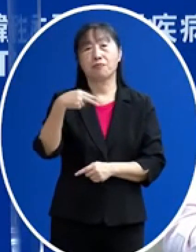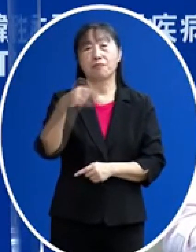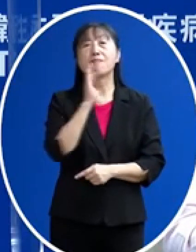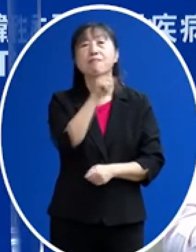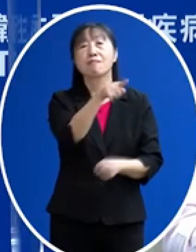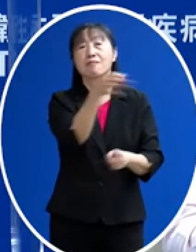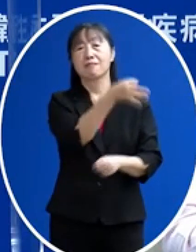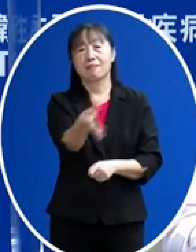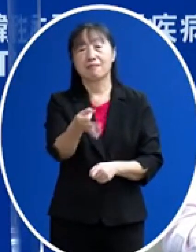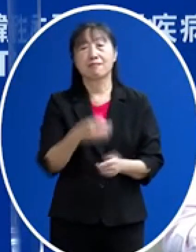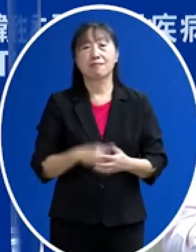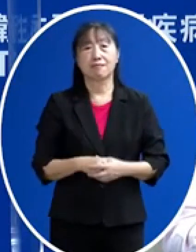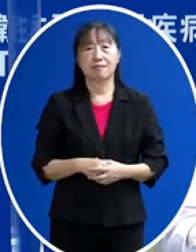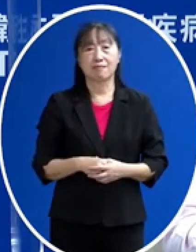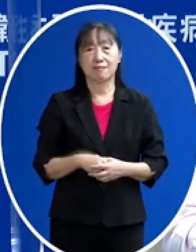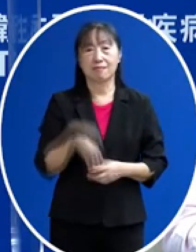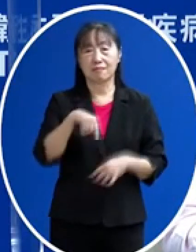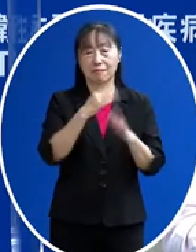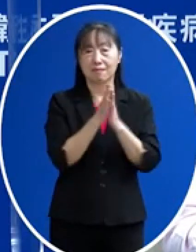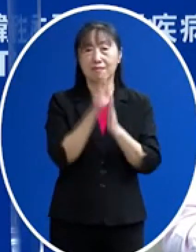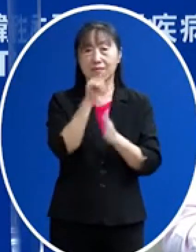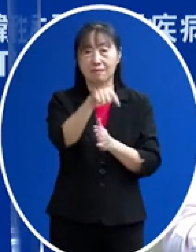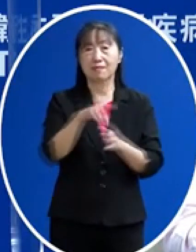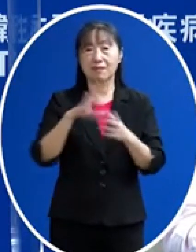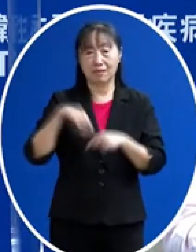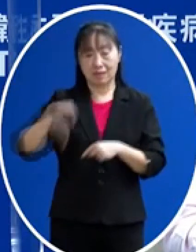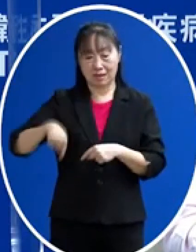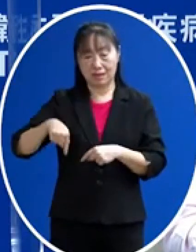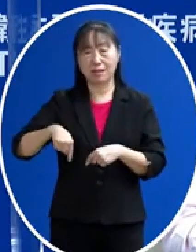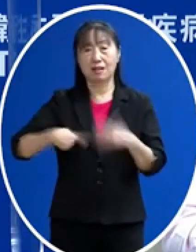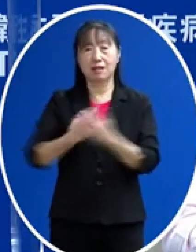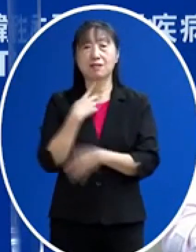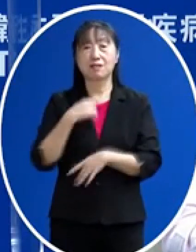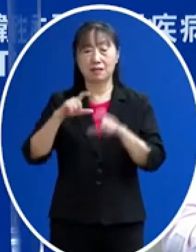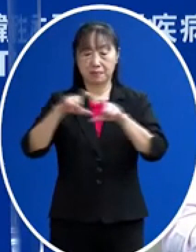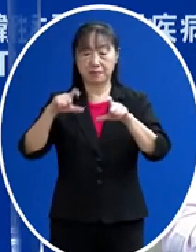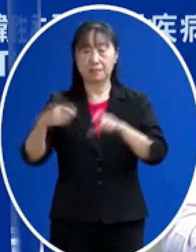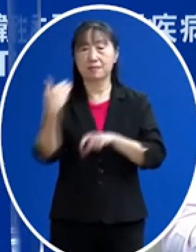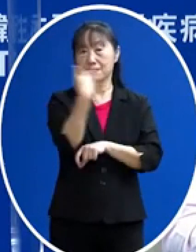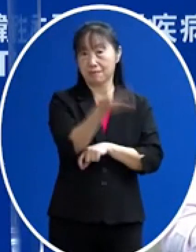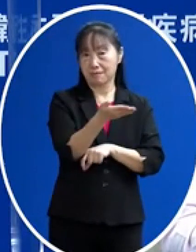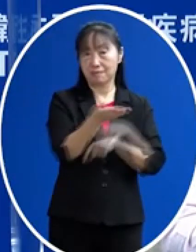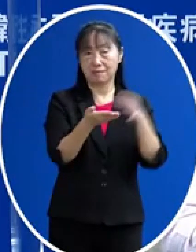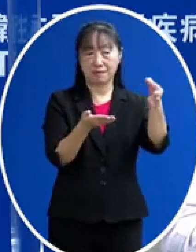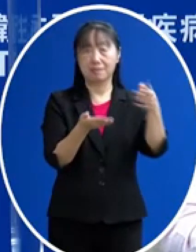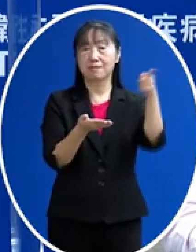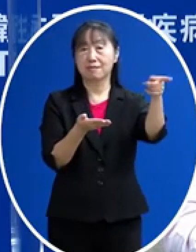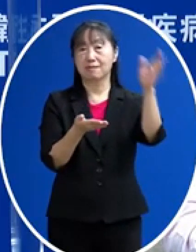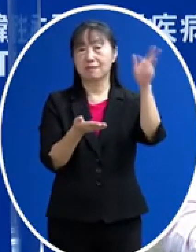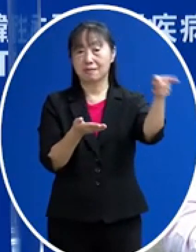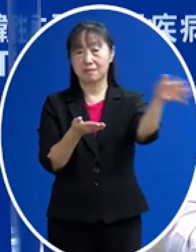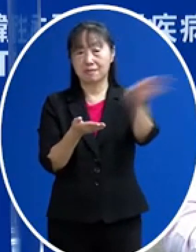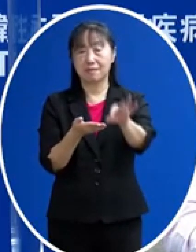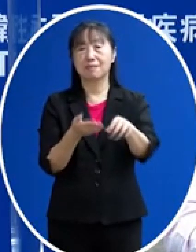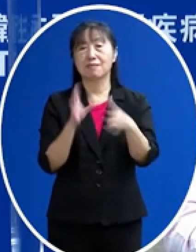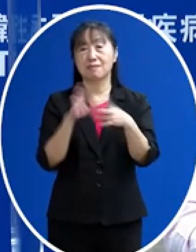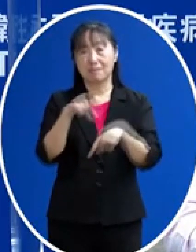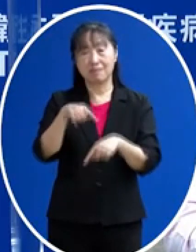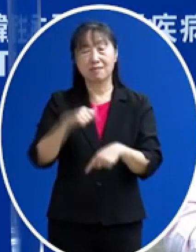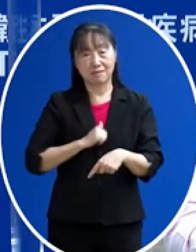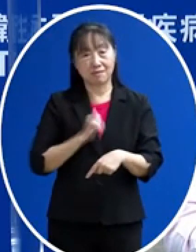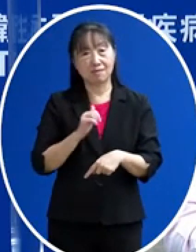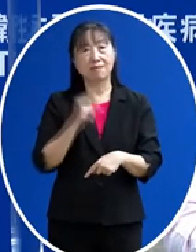助疫苗廠 相對是出疫苗所以這也是非常不容易然後第三個